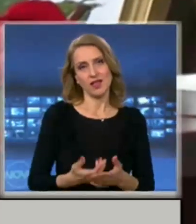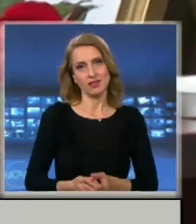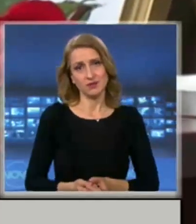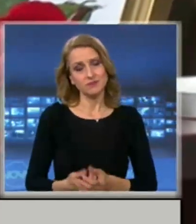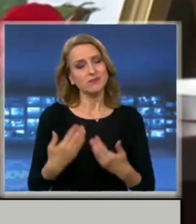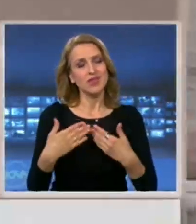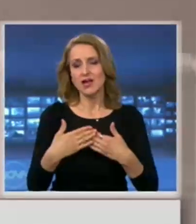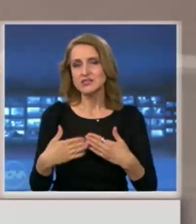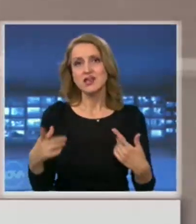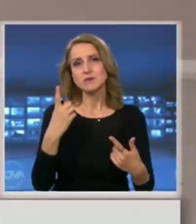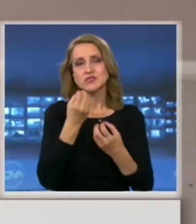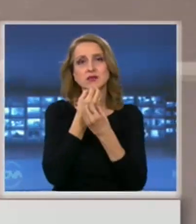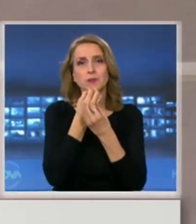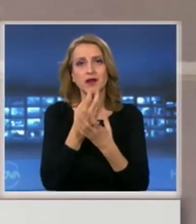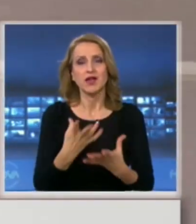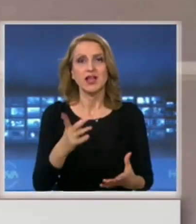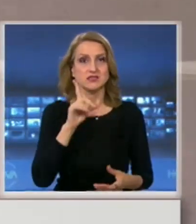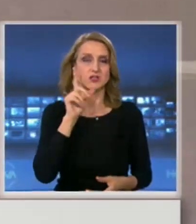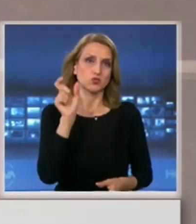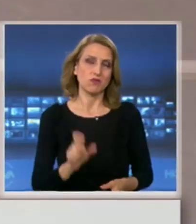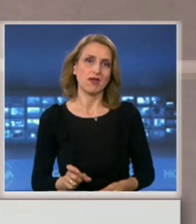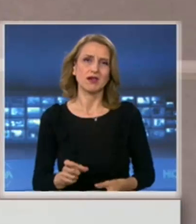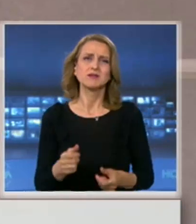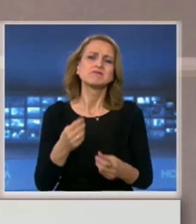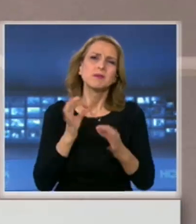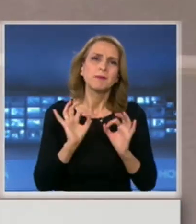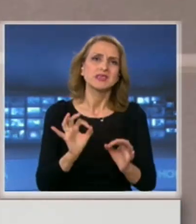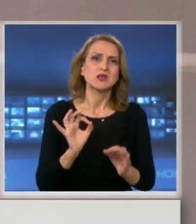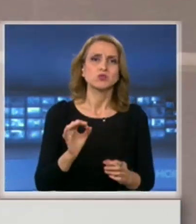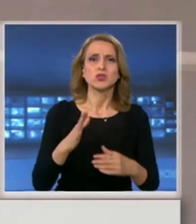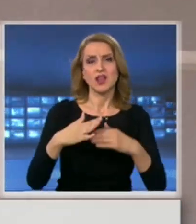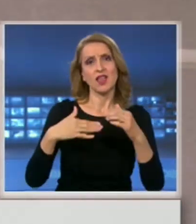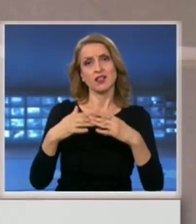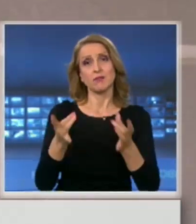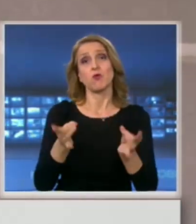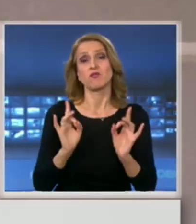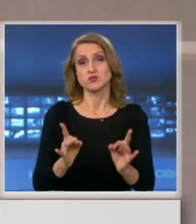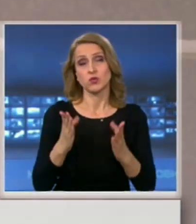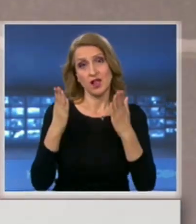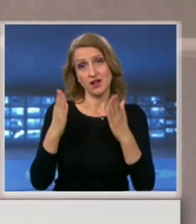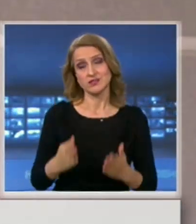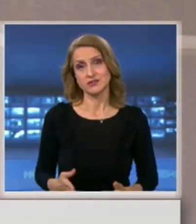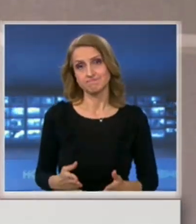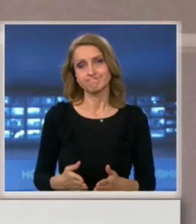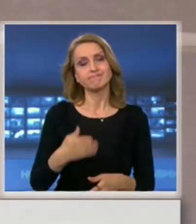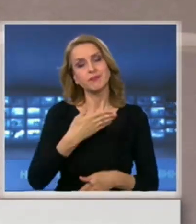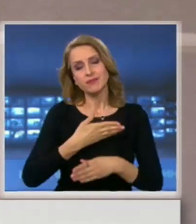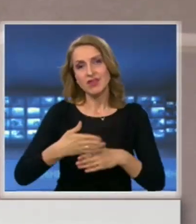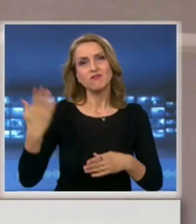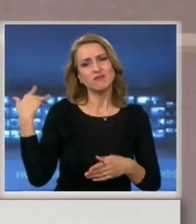Разделихме се с един прекрасен човек и изключителен професионалист. Винаги е работила